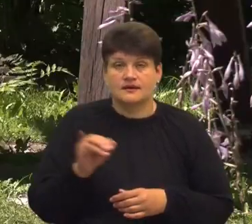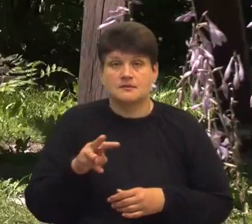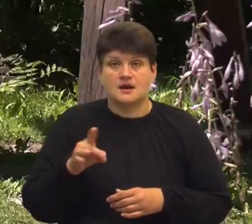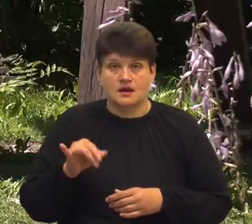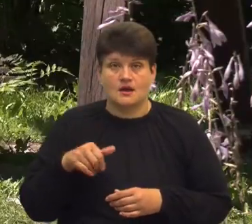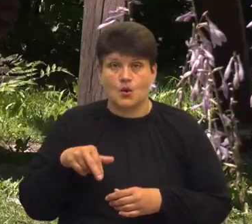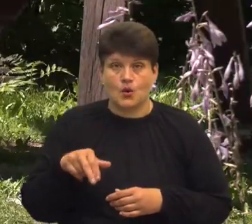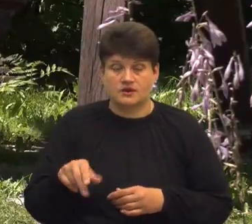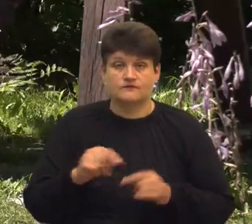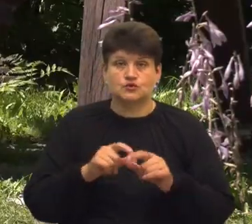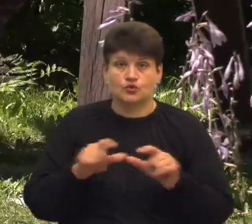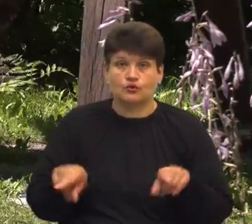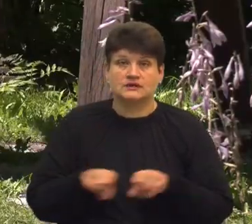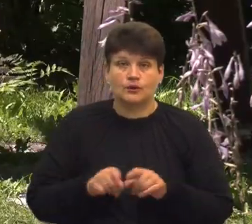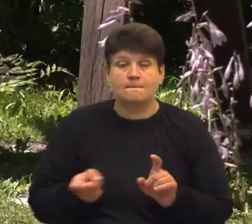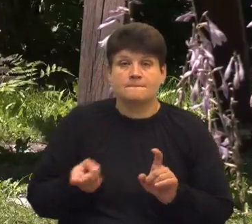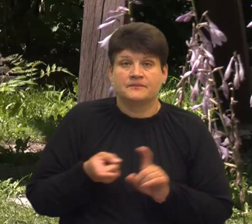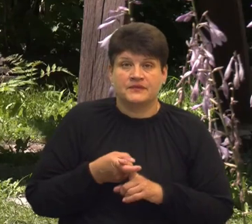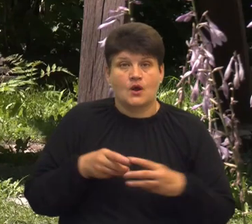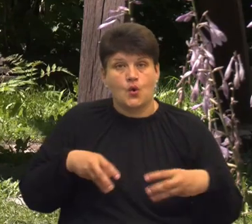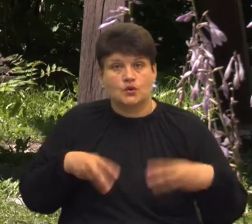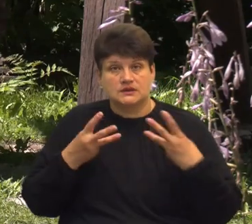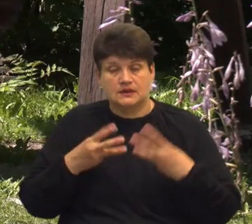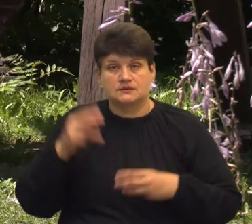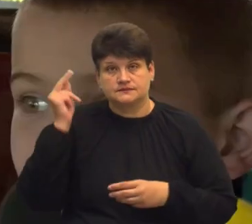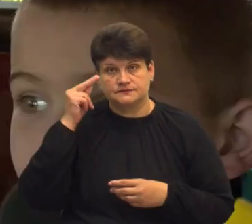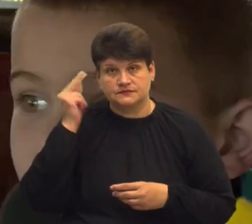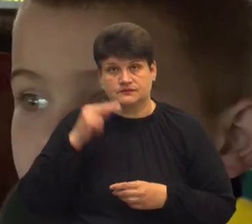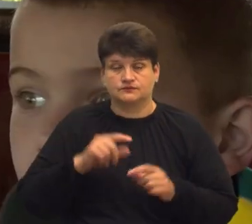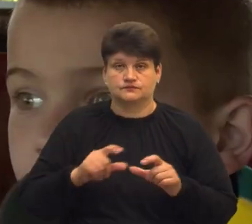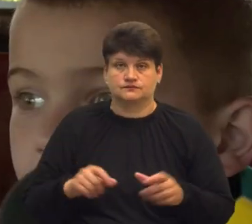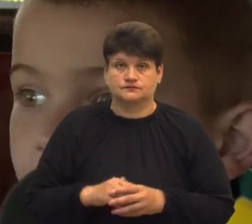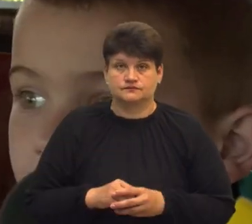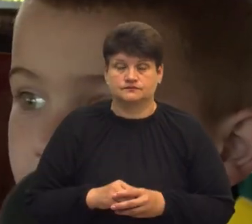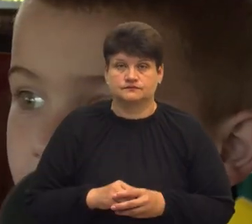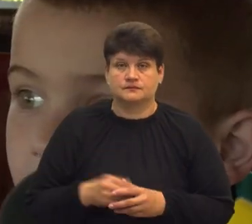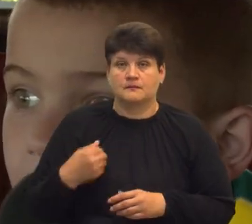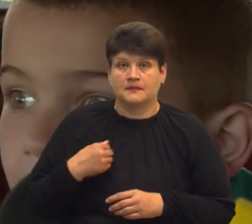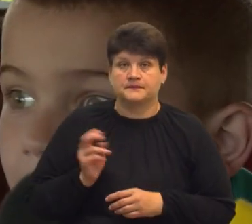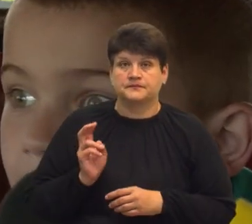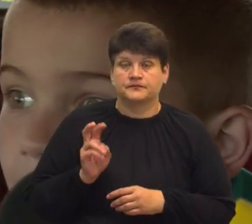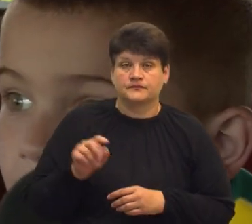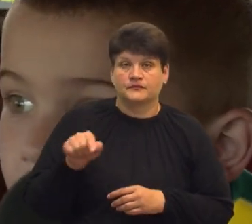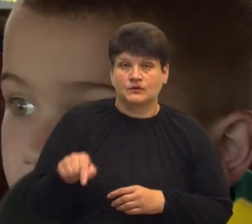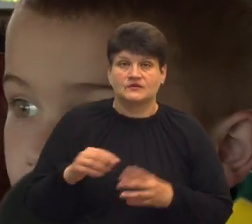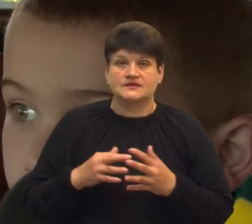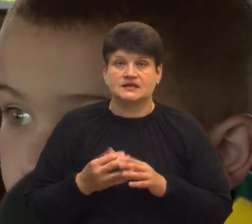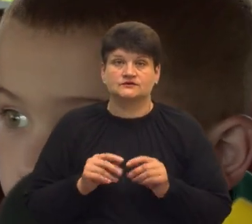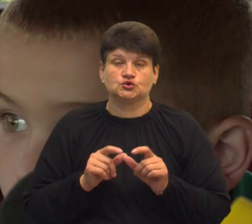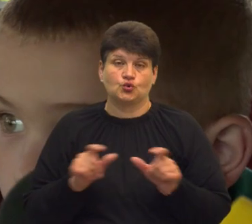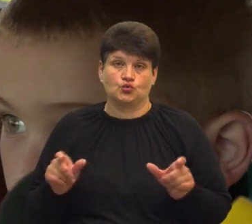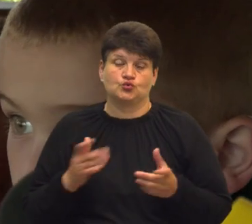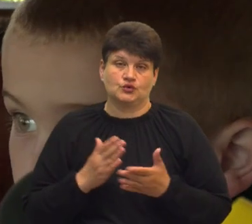школи. Також, кажуть, приєднуються до онлайн уроків школи з Дружківки. Ми ходимо тут, в селі, школу є,